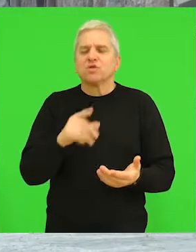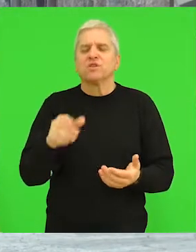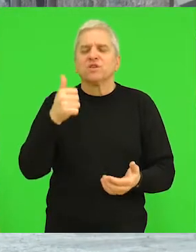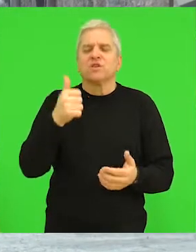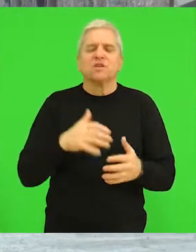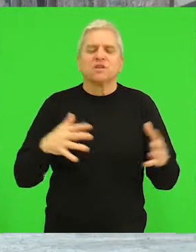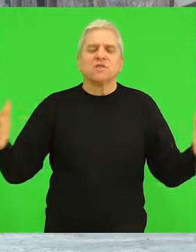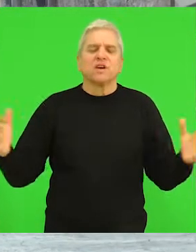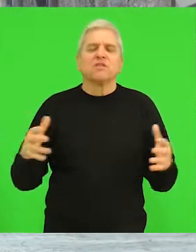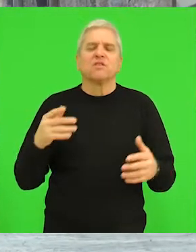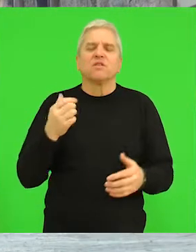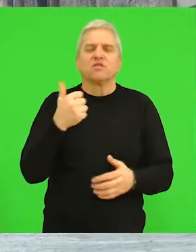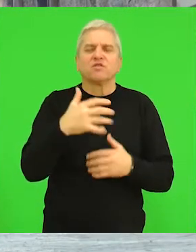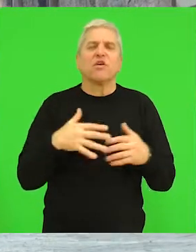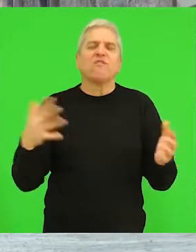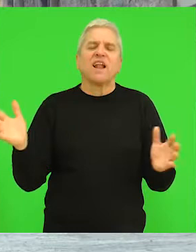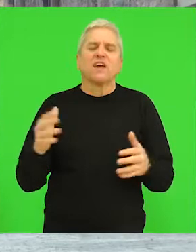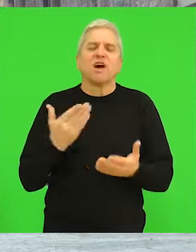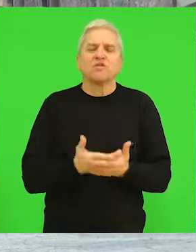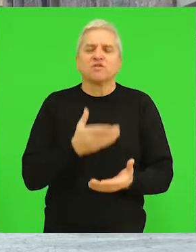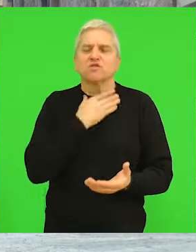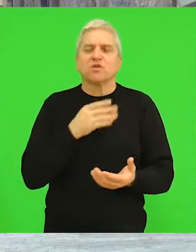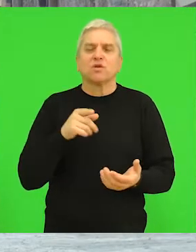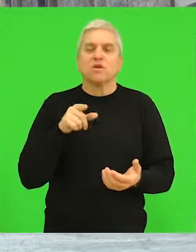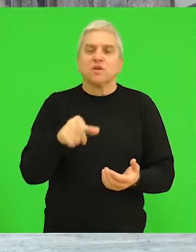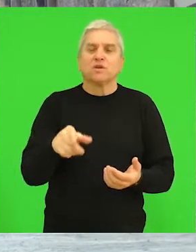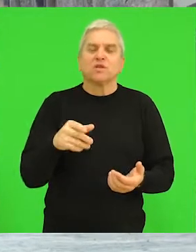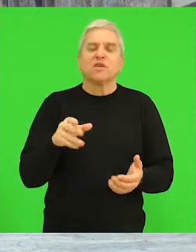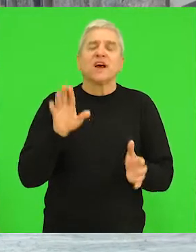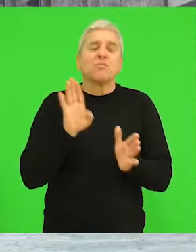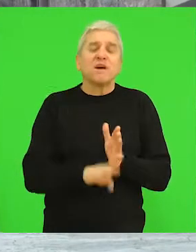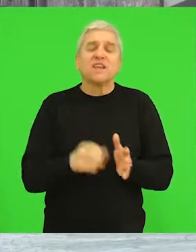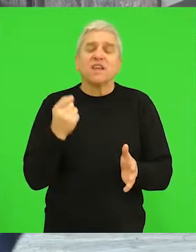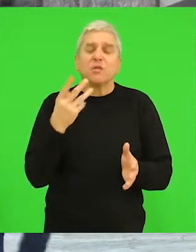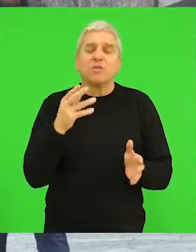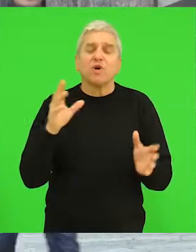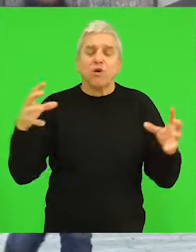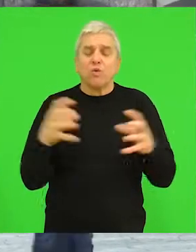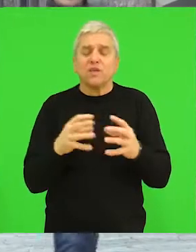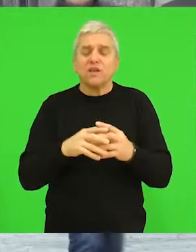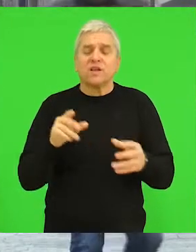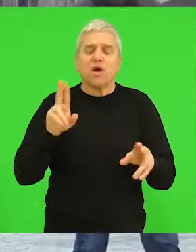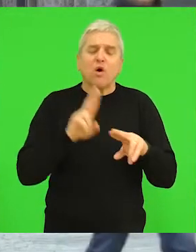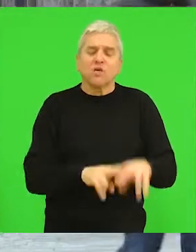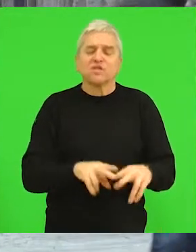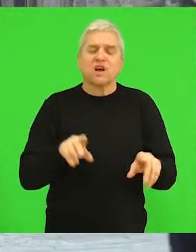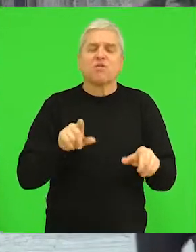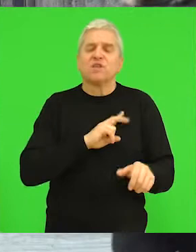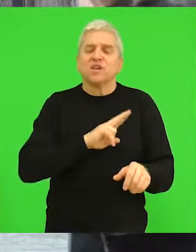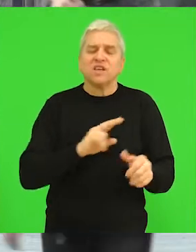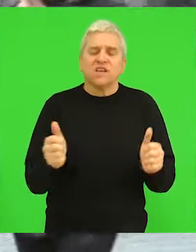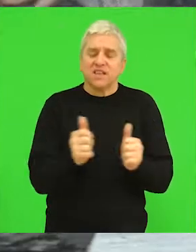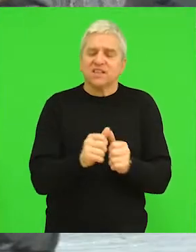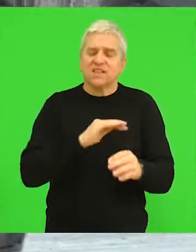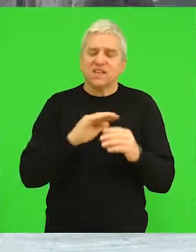je jedna velika osnovna škola. Samim tim smanjenjem broja učenika, broj udeljenja je u suštini ostao isti. U par